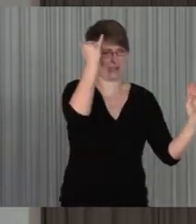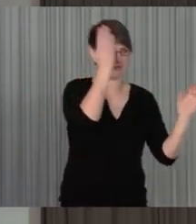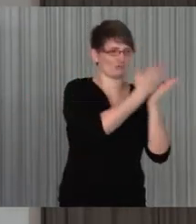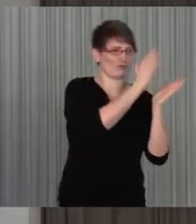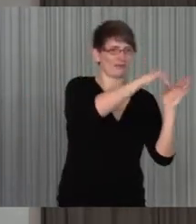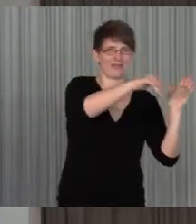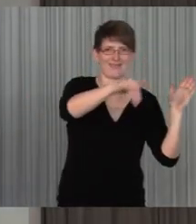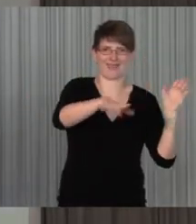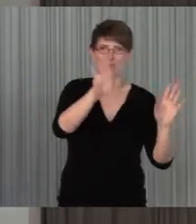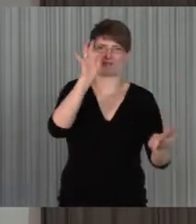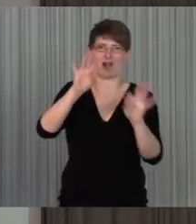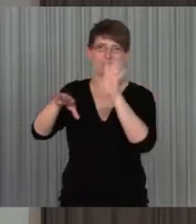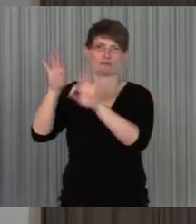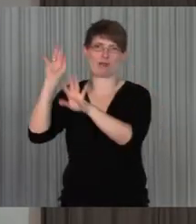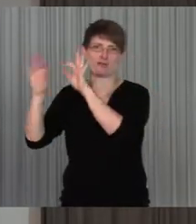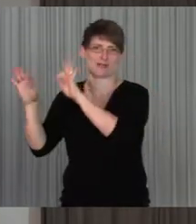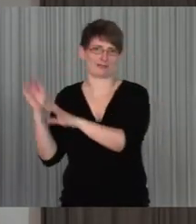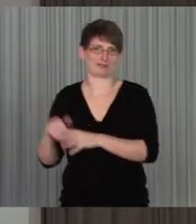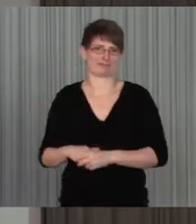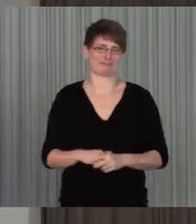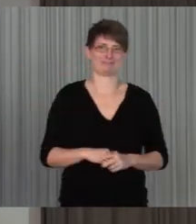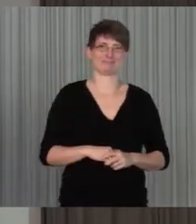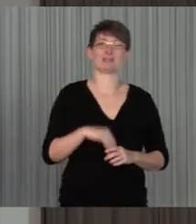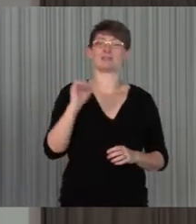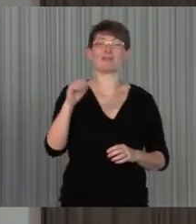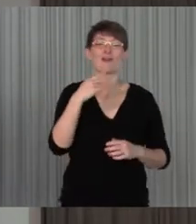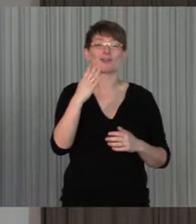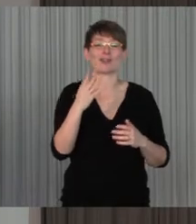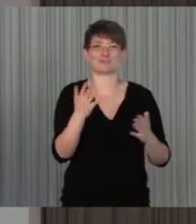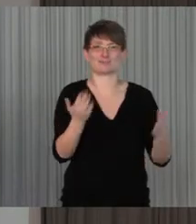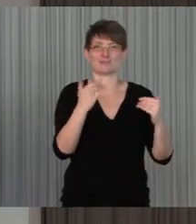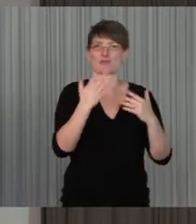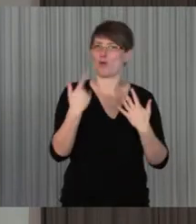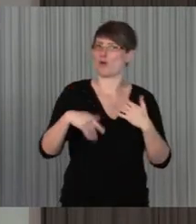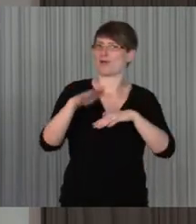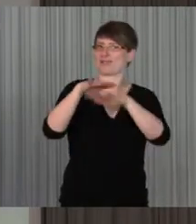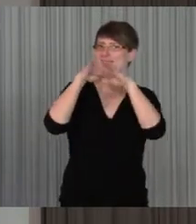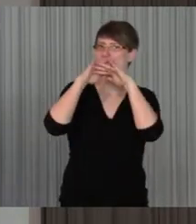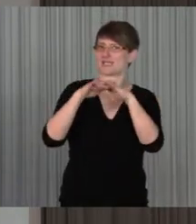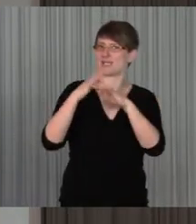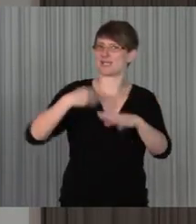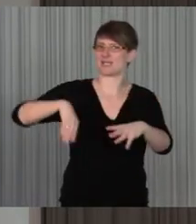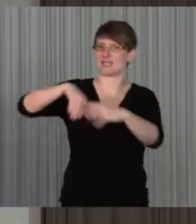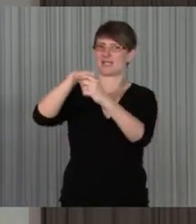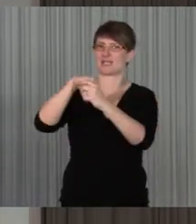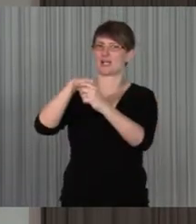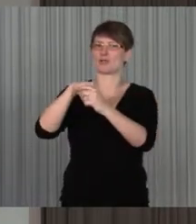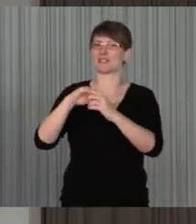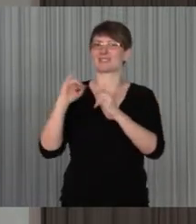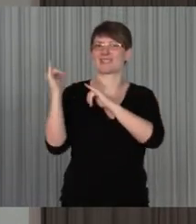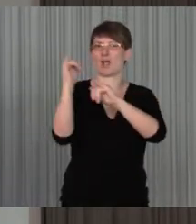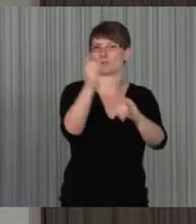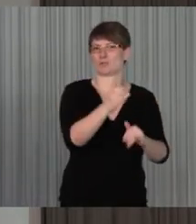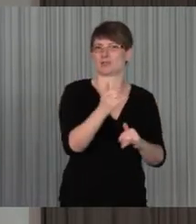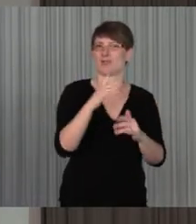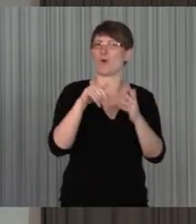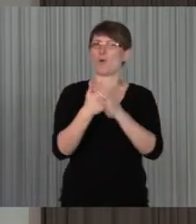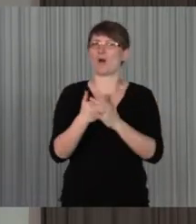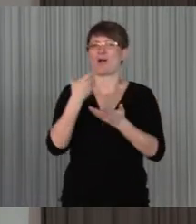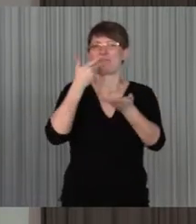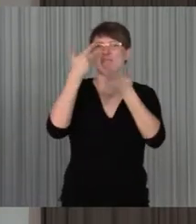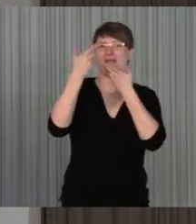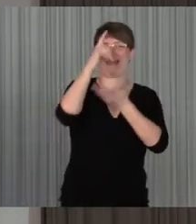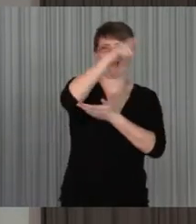wo Sie auch mal reingucken sollen. Und es wird dazu auch ein Netzwerk von sogenannten Immunionsscouts aufgebaut, die als